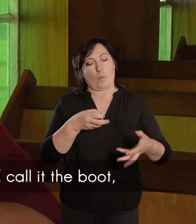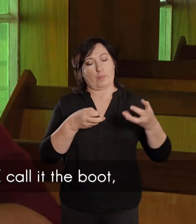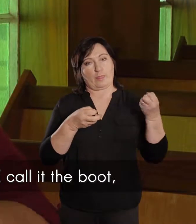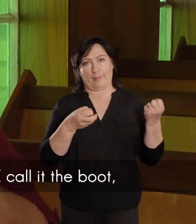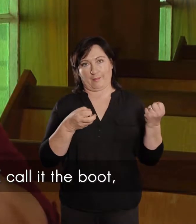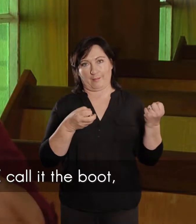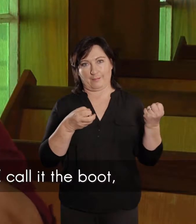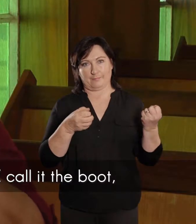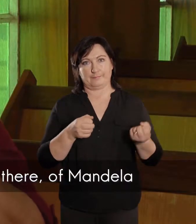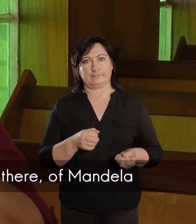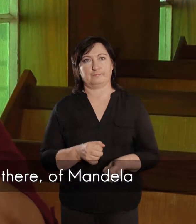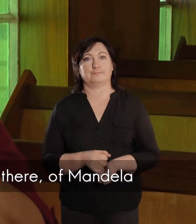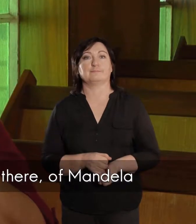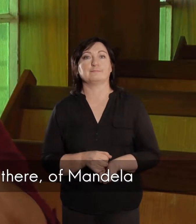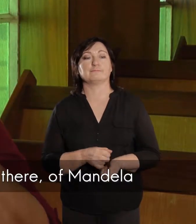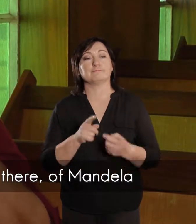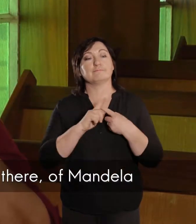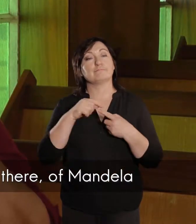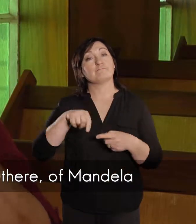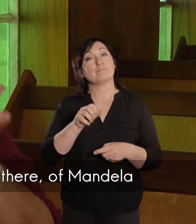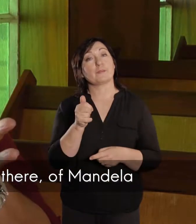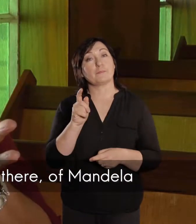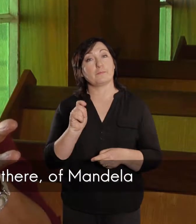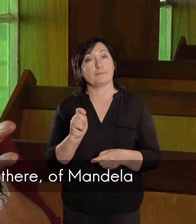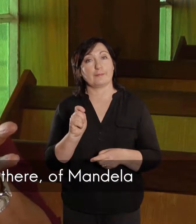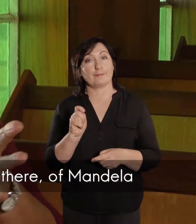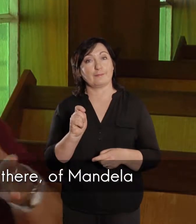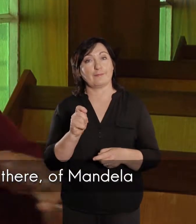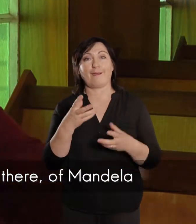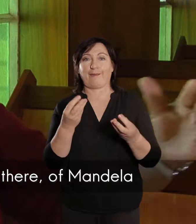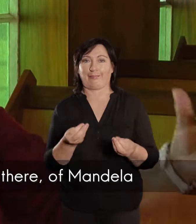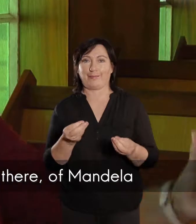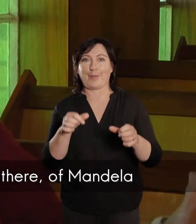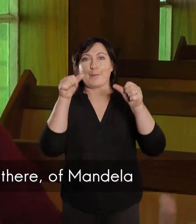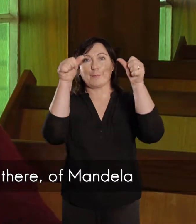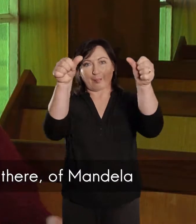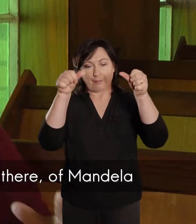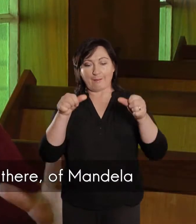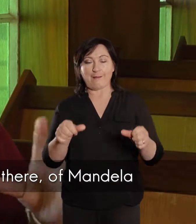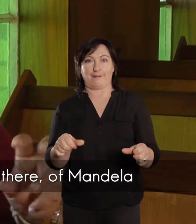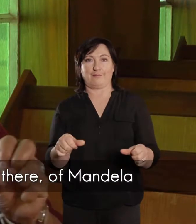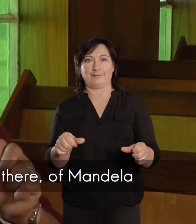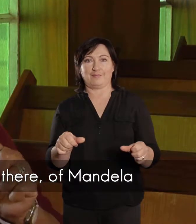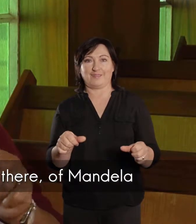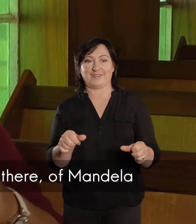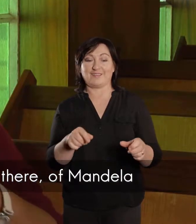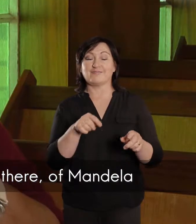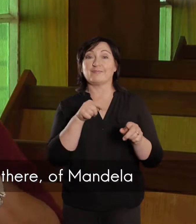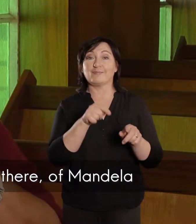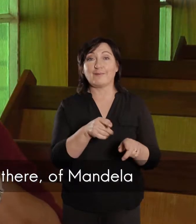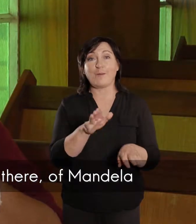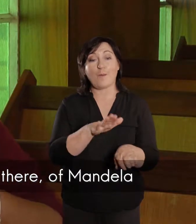en dan boed. En, Dominie Pet, die plakkaart, het achtergele,